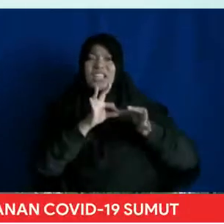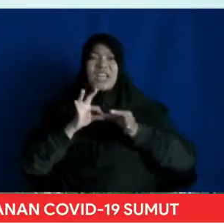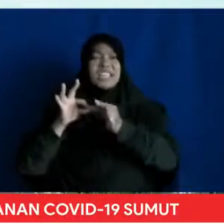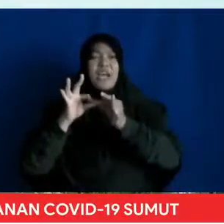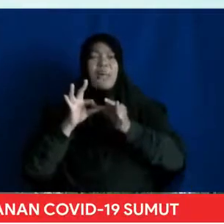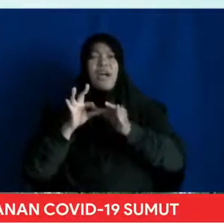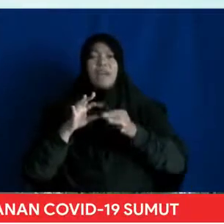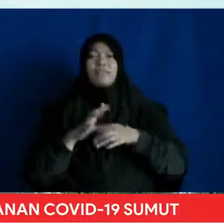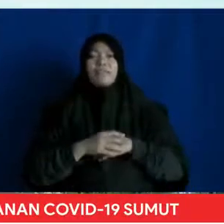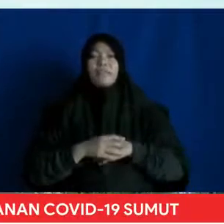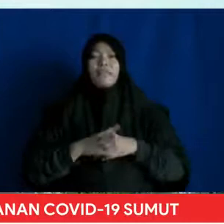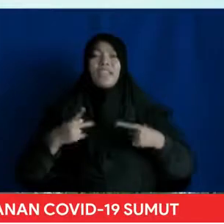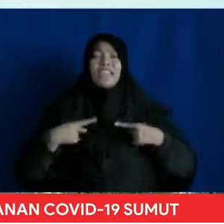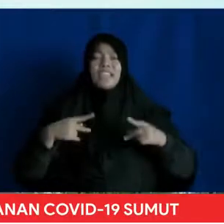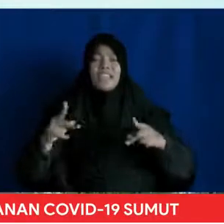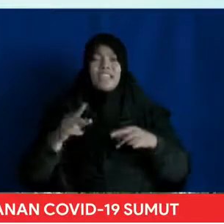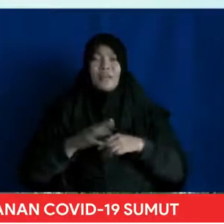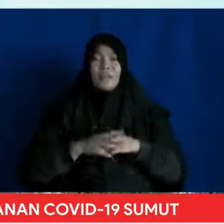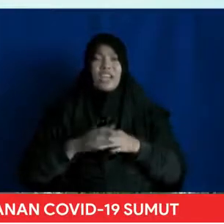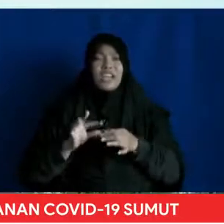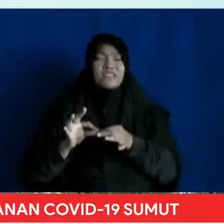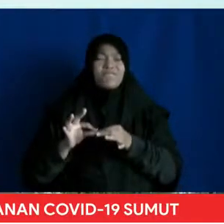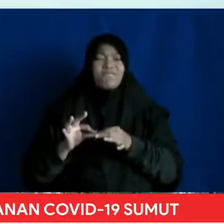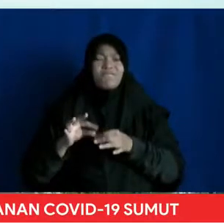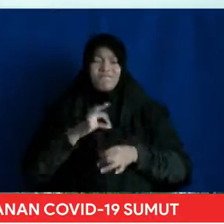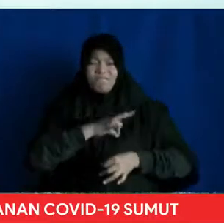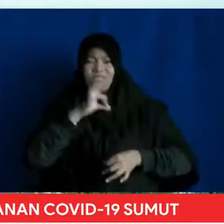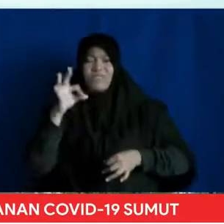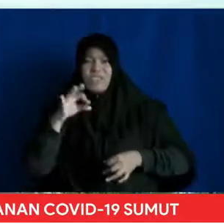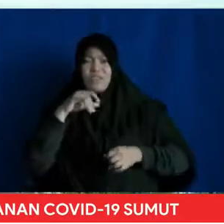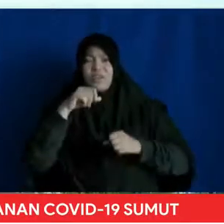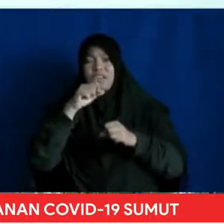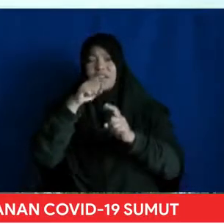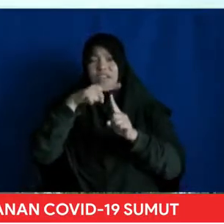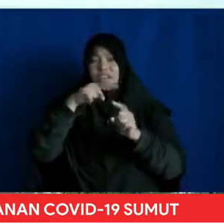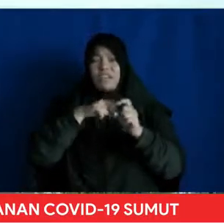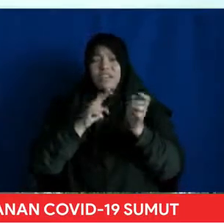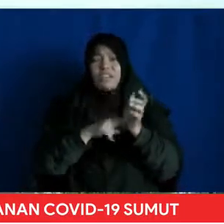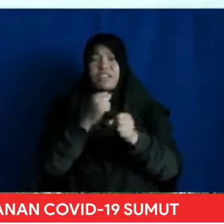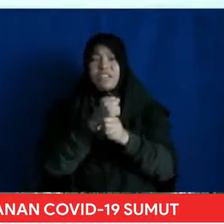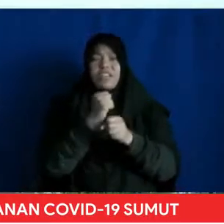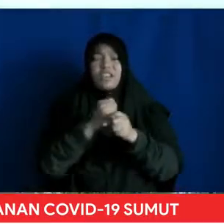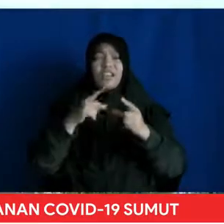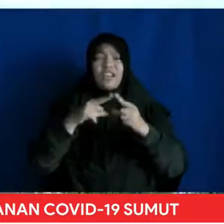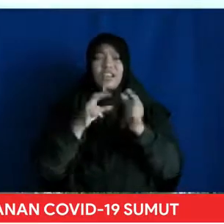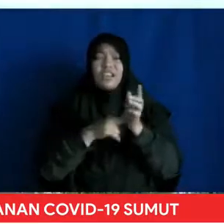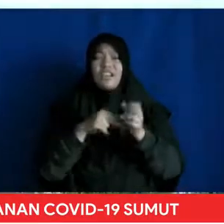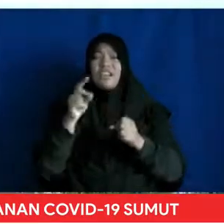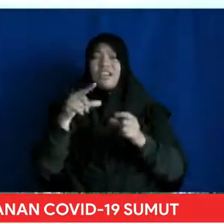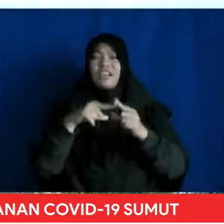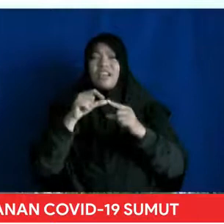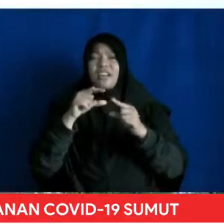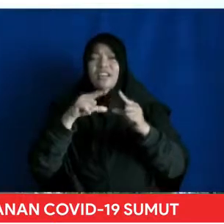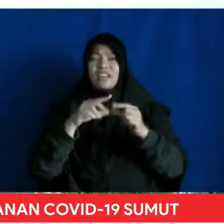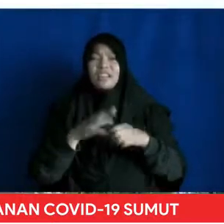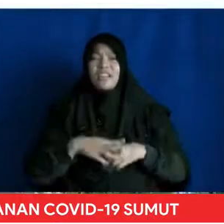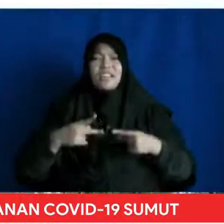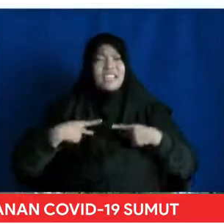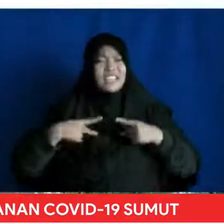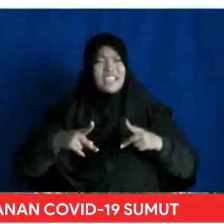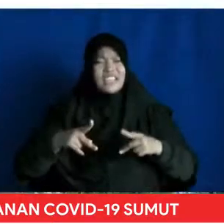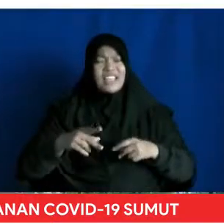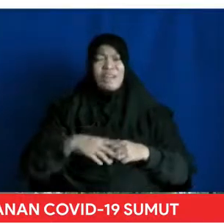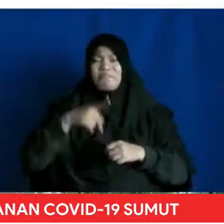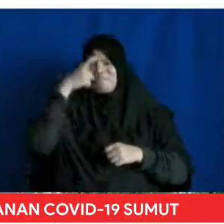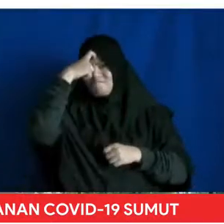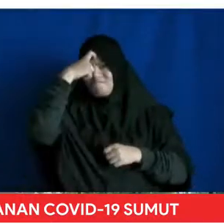memiliki jiwa tenggang rasa Dan kita pasti mampu melewati cobaan ini Yakinlah kita pasti bisa Dan